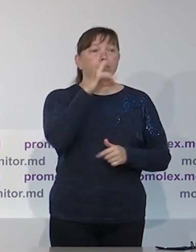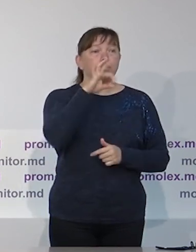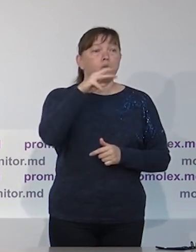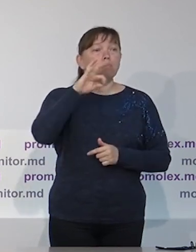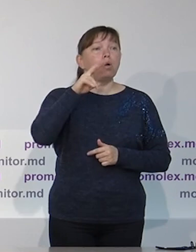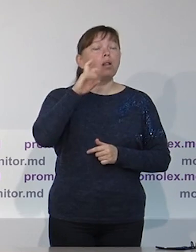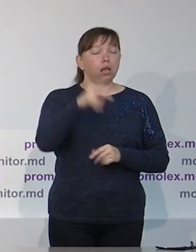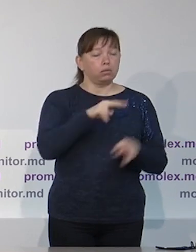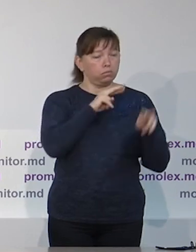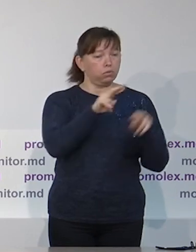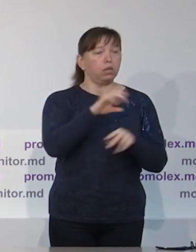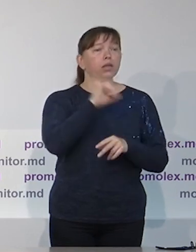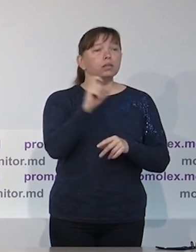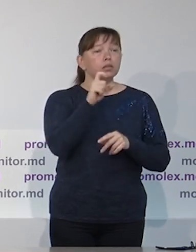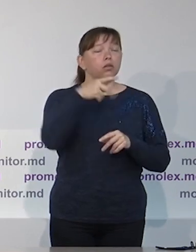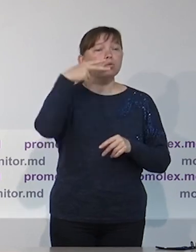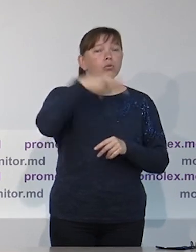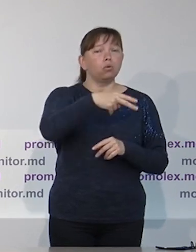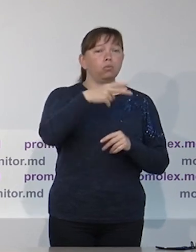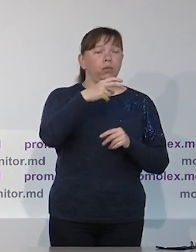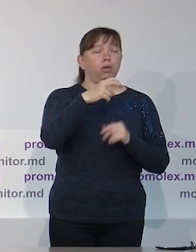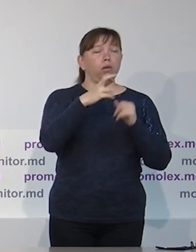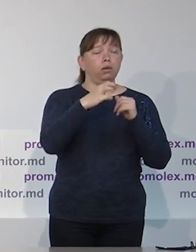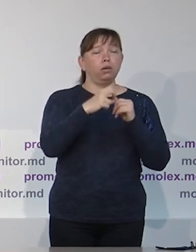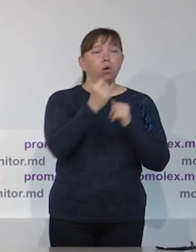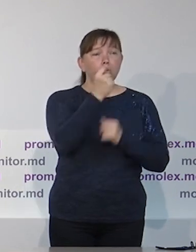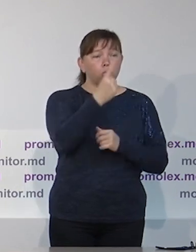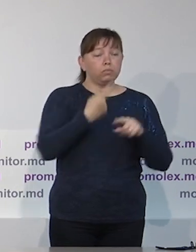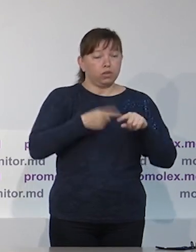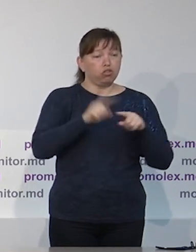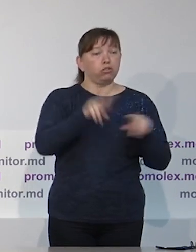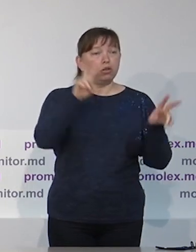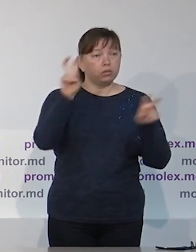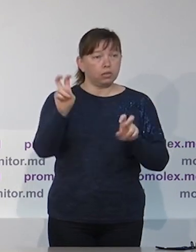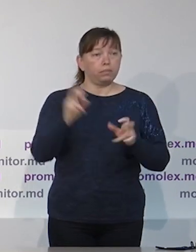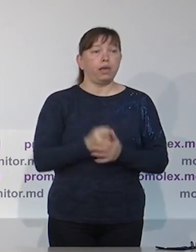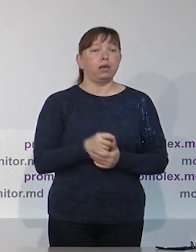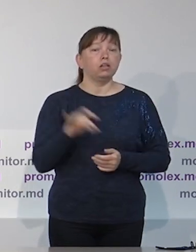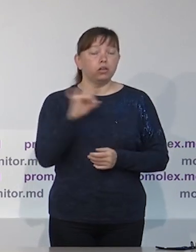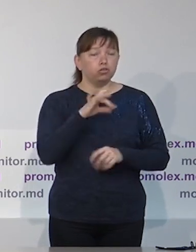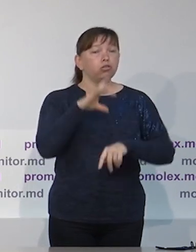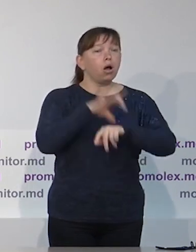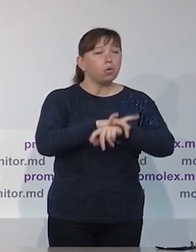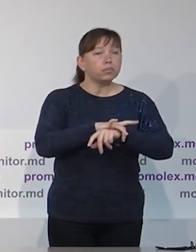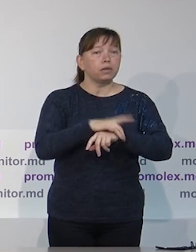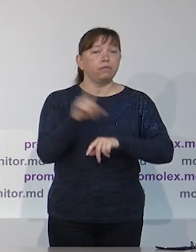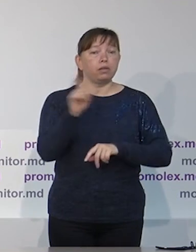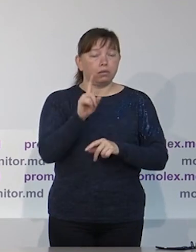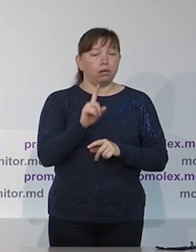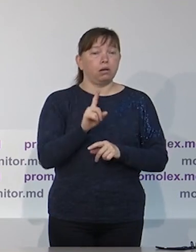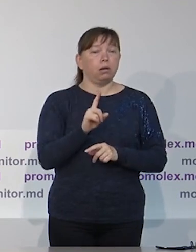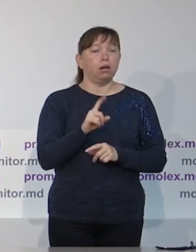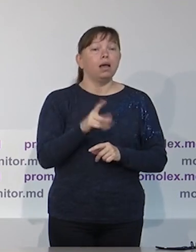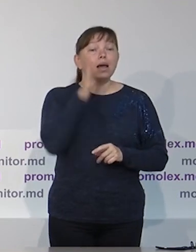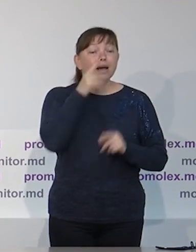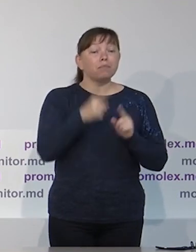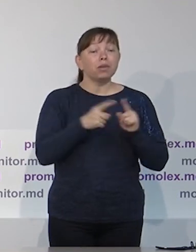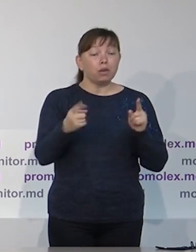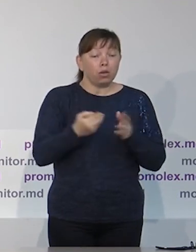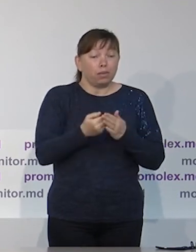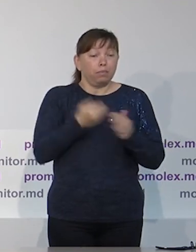Что касается последней главы в этом отчете, но это не менее важная глава, мы говорим там о языке ненависти